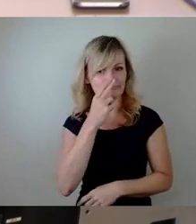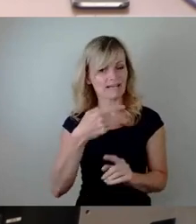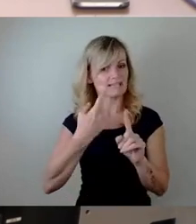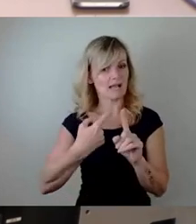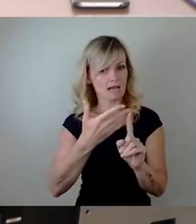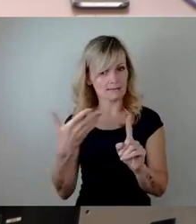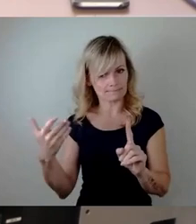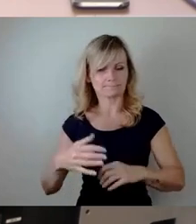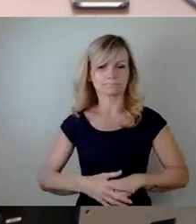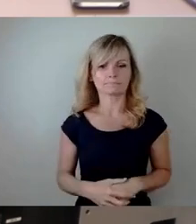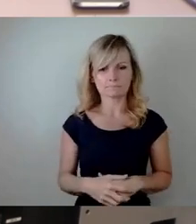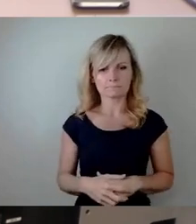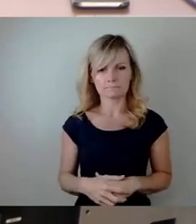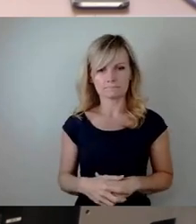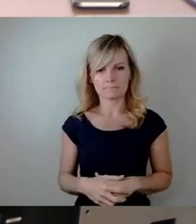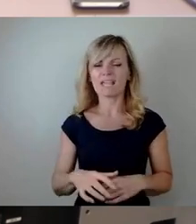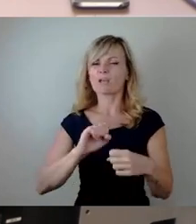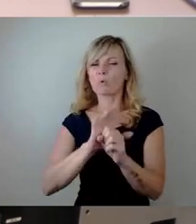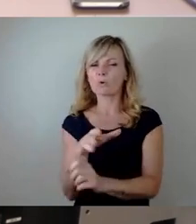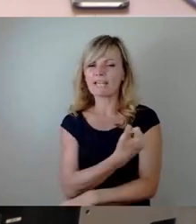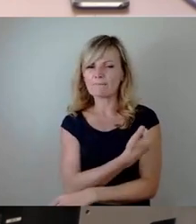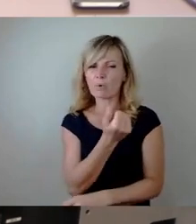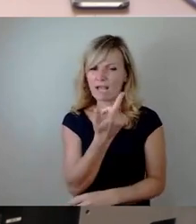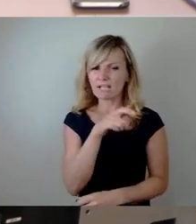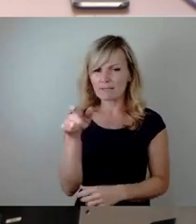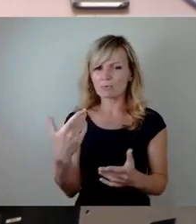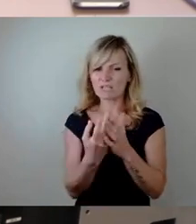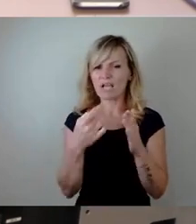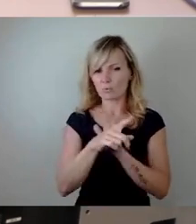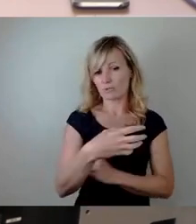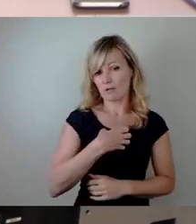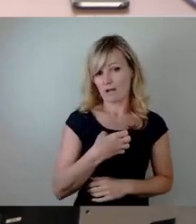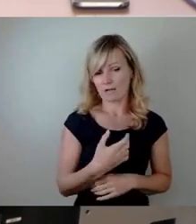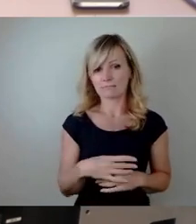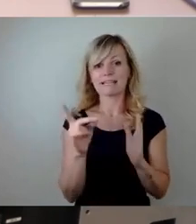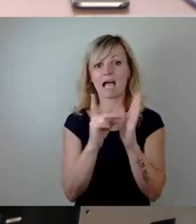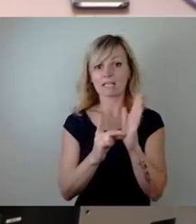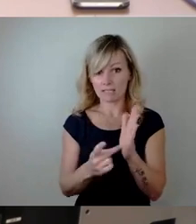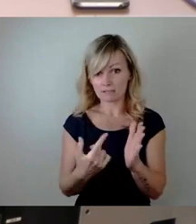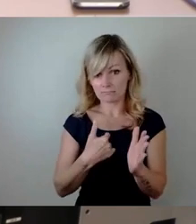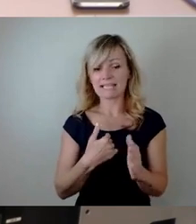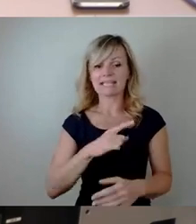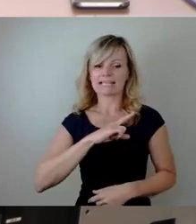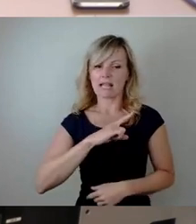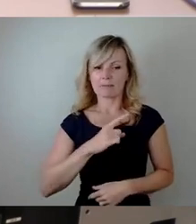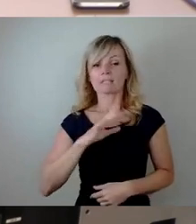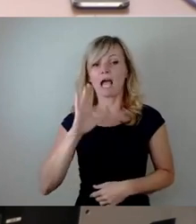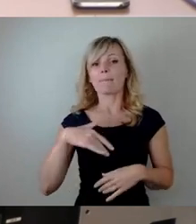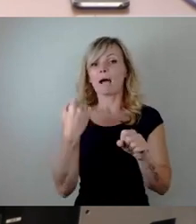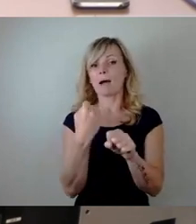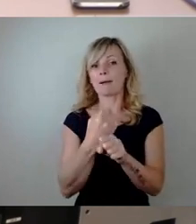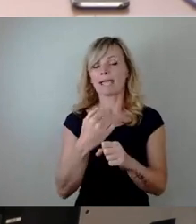wenige machte also die Corona-Impfung krank. Folgende Daten, ich war selbst bei der Abarbeitung meiner Rede